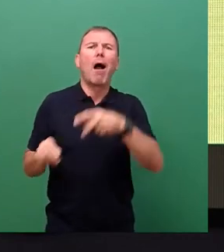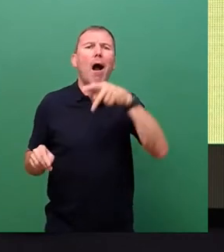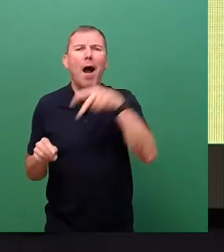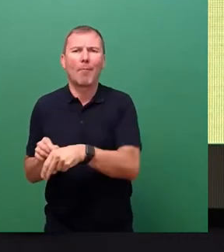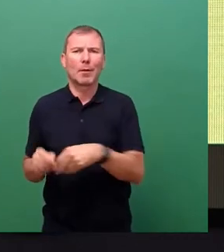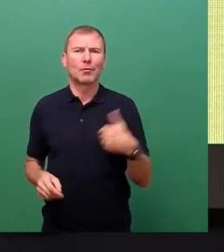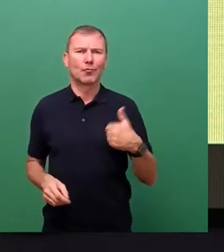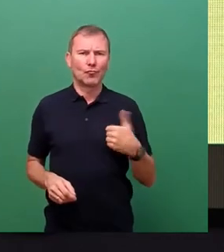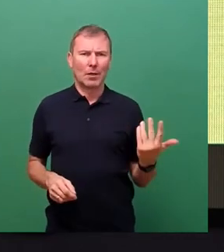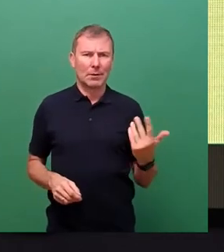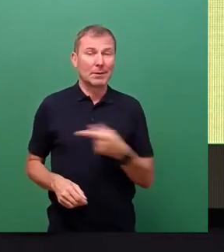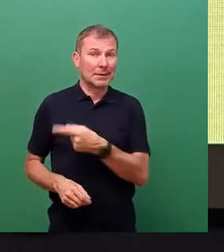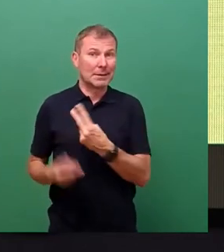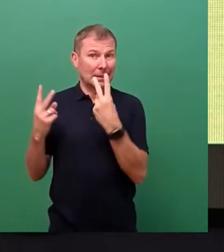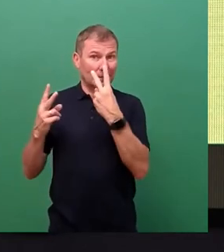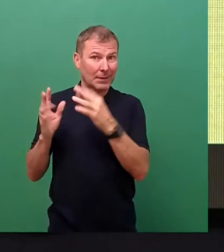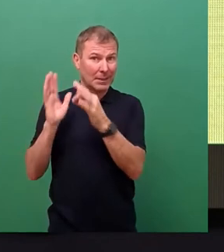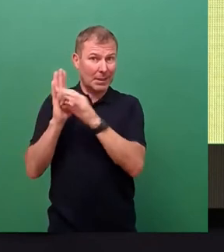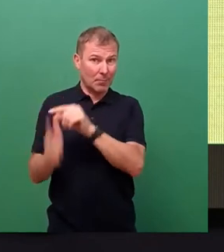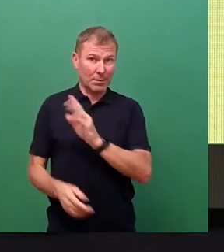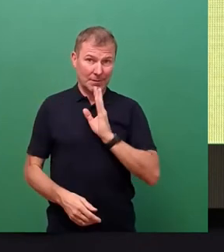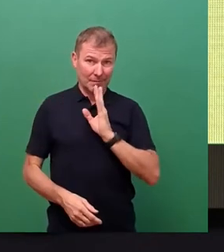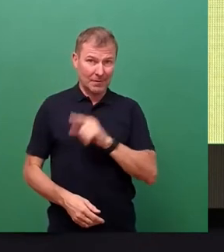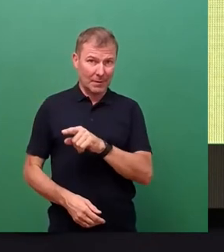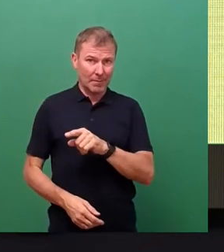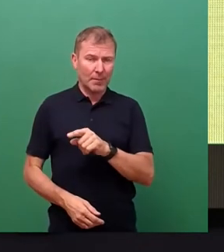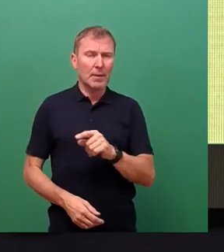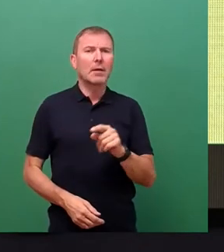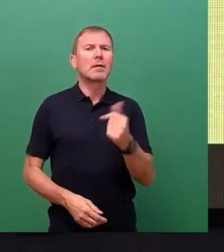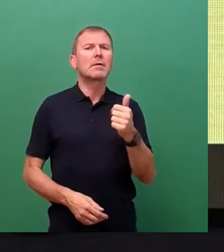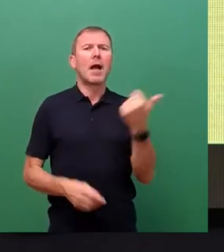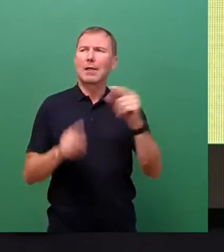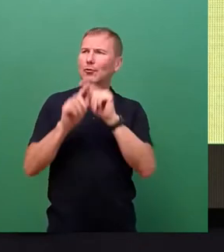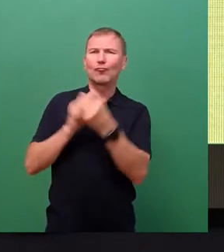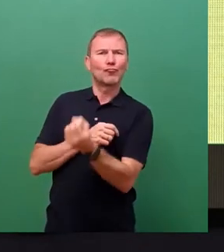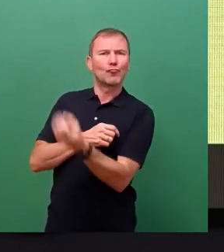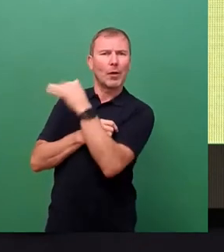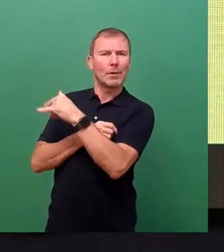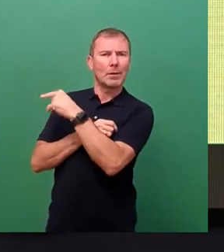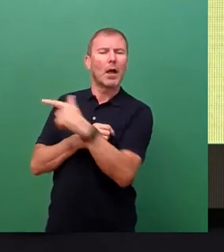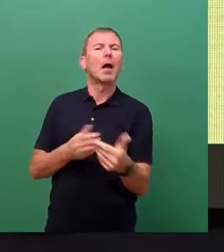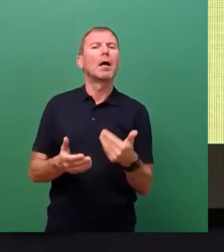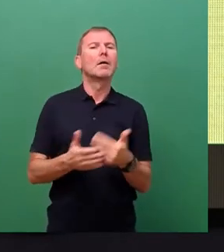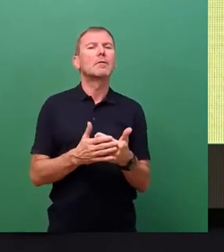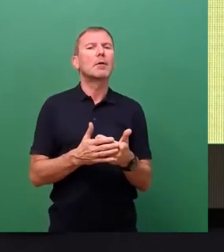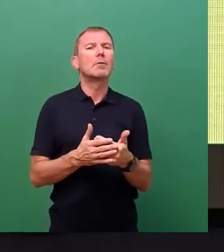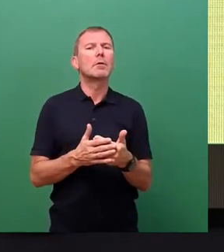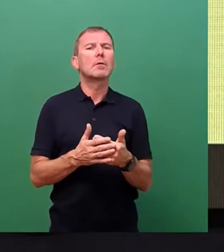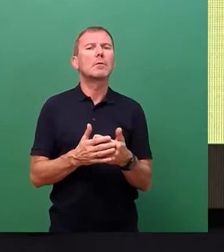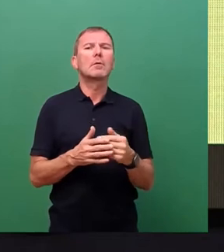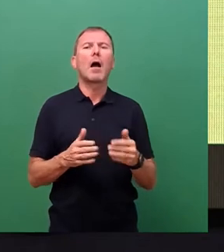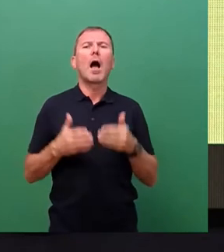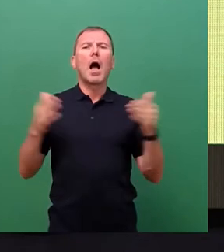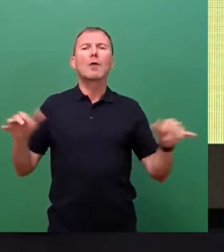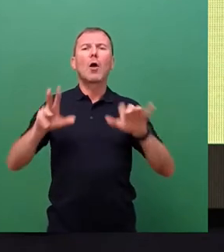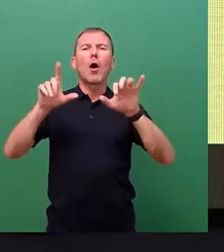eines der wesentlichen Aspekte, die er angesprochen hat, das war nur auf einem Schaubild zu sehen, sind zum Beispiel Cyberangriffe. Also die